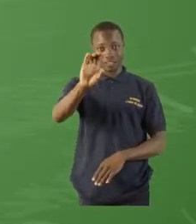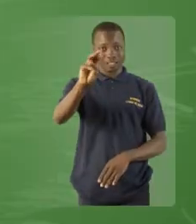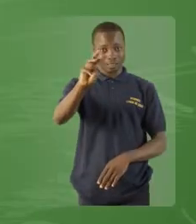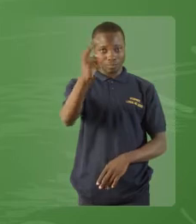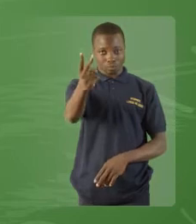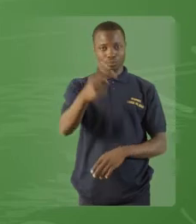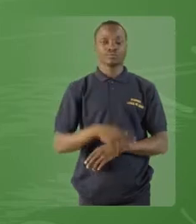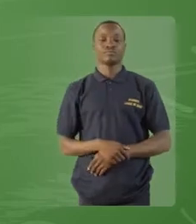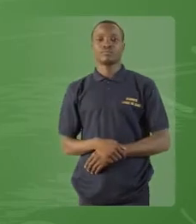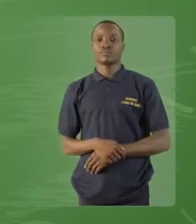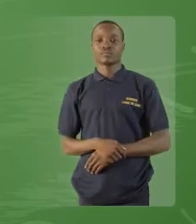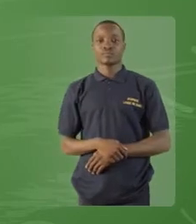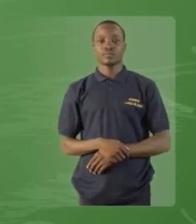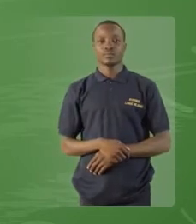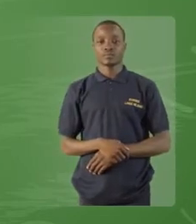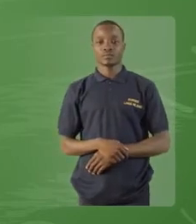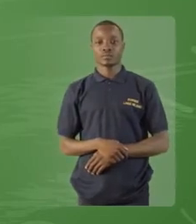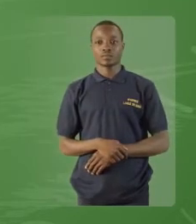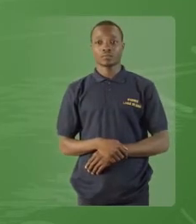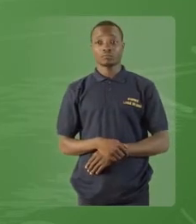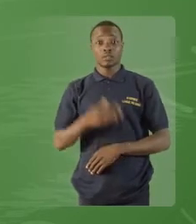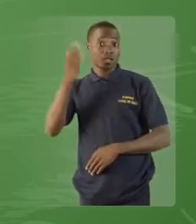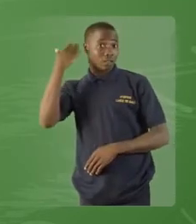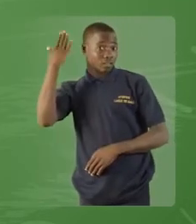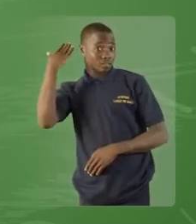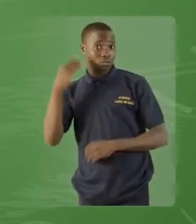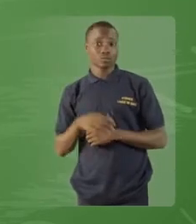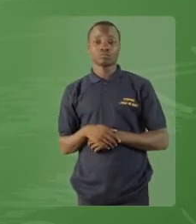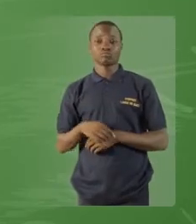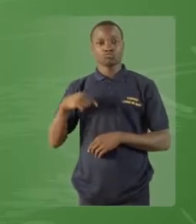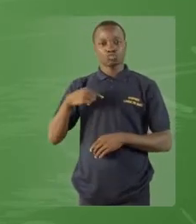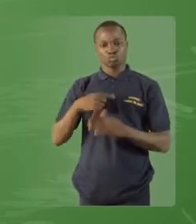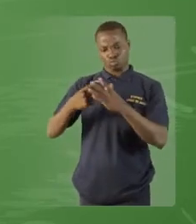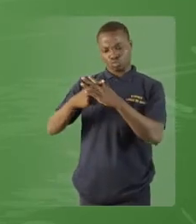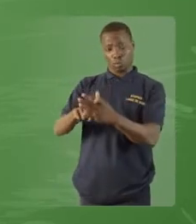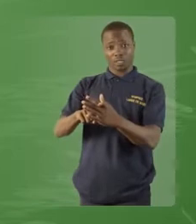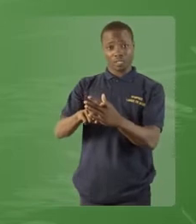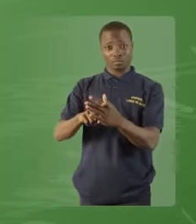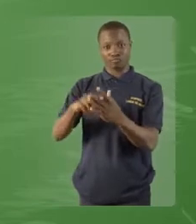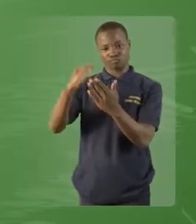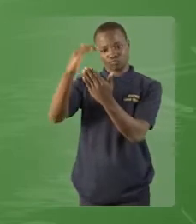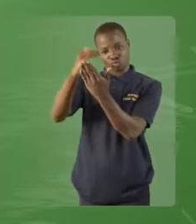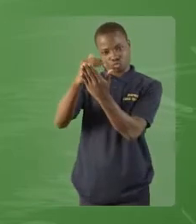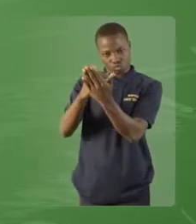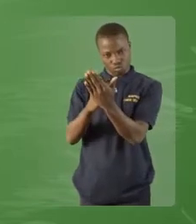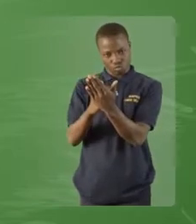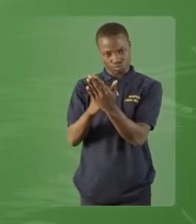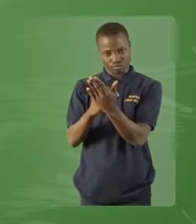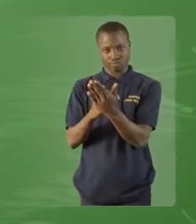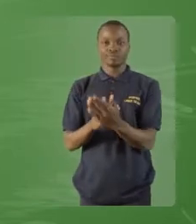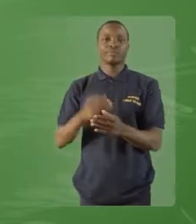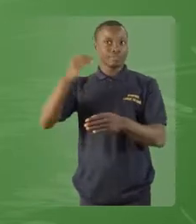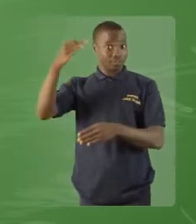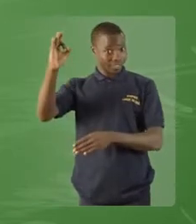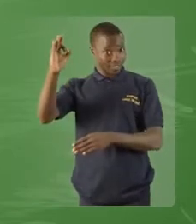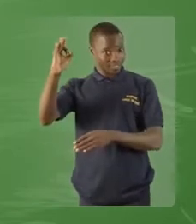Bonjour, chers élèves, je suis Yao Emmanuel, votre enseignant du CM2.